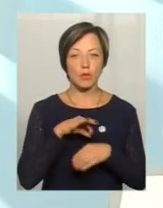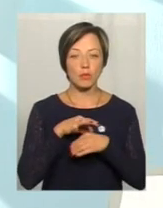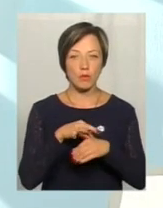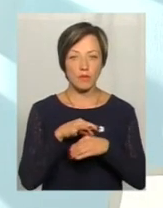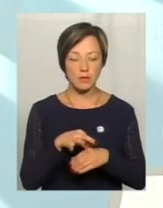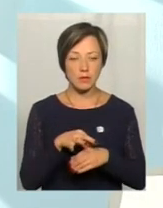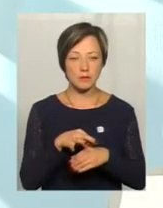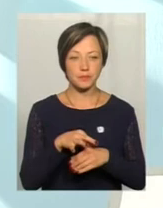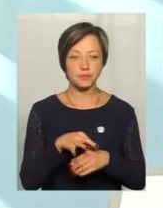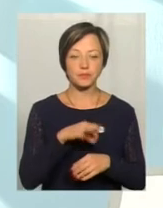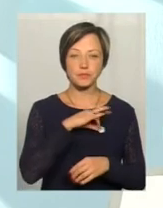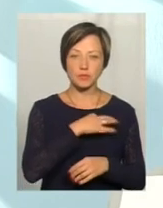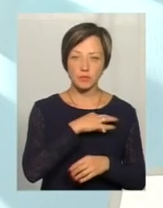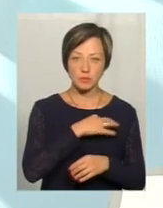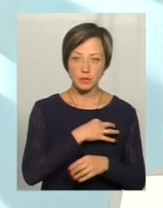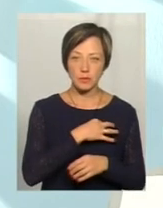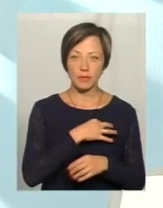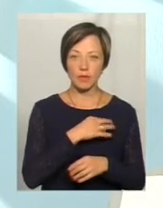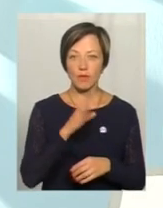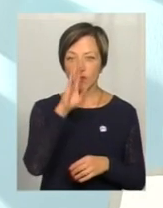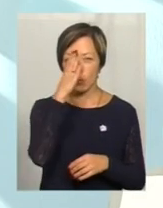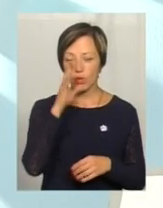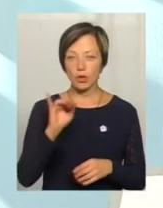розвідку противника,